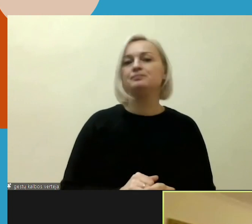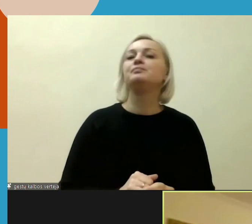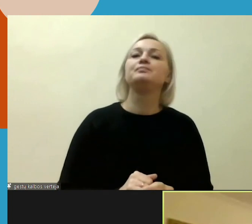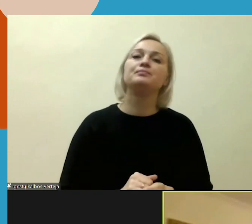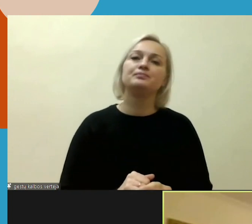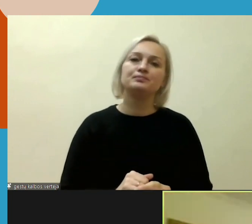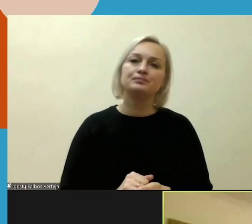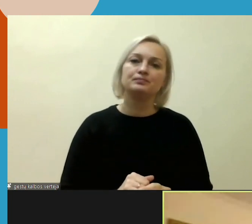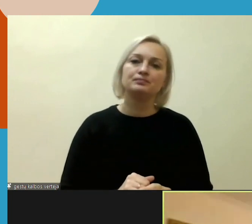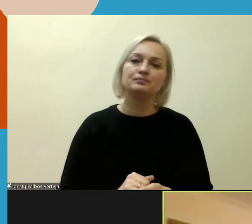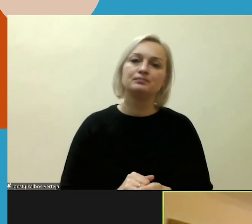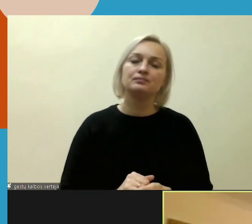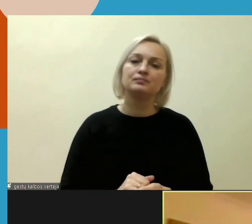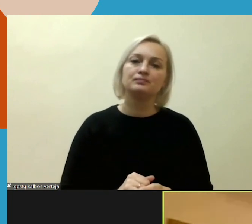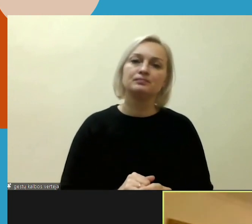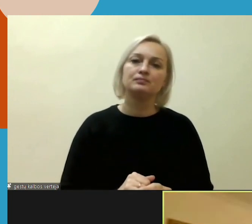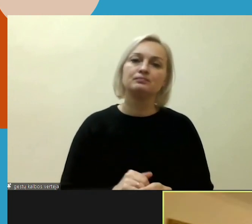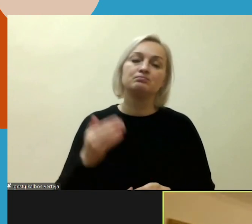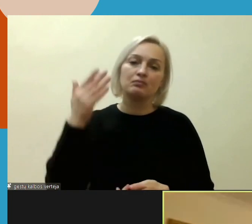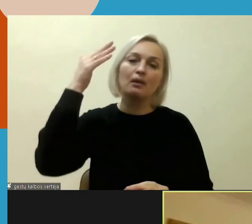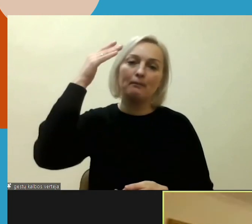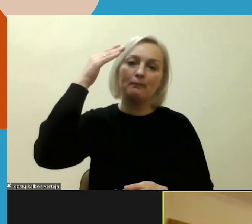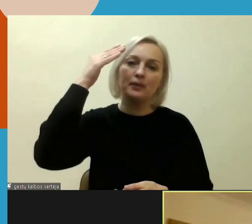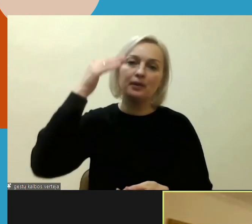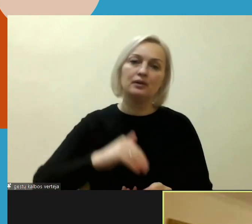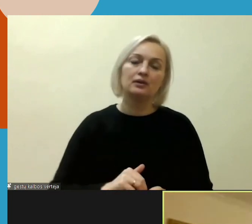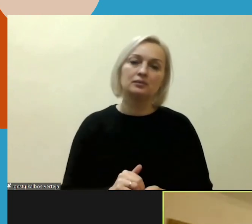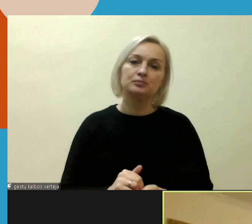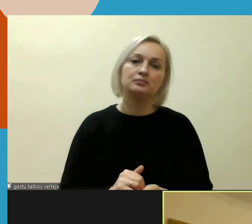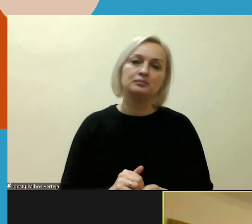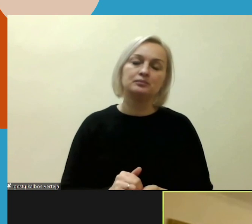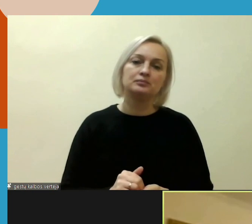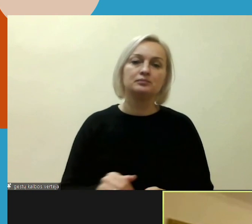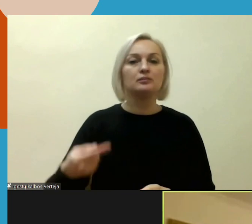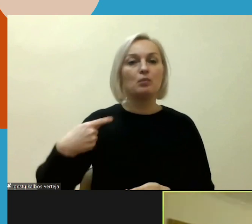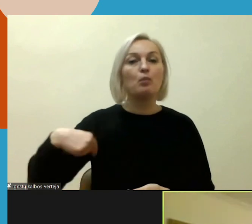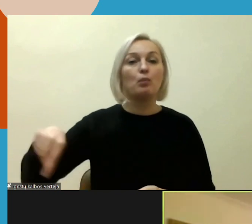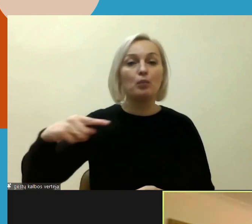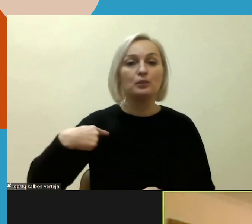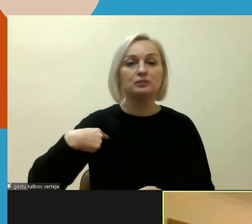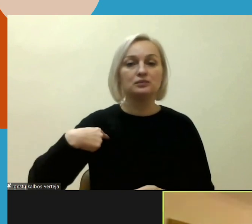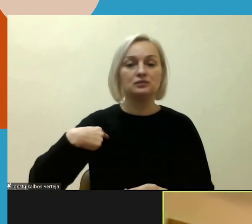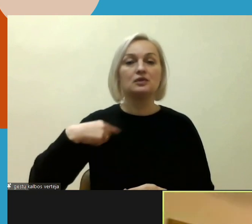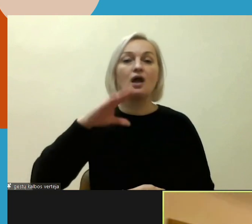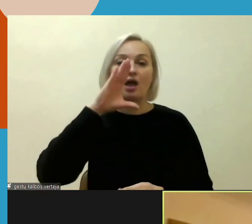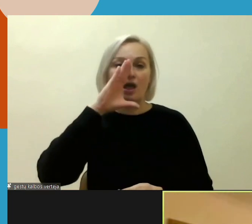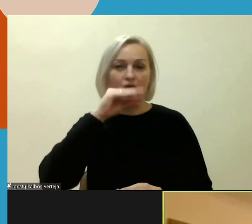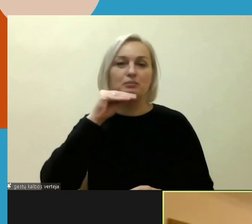kad mums pavyko